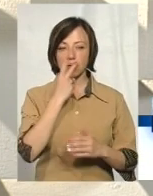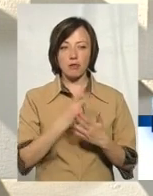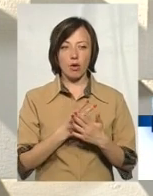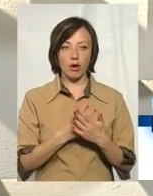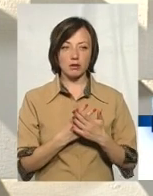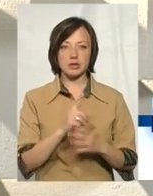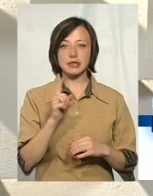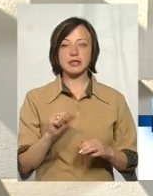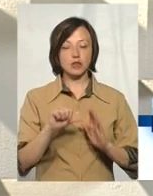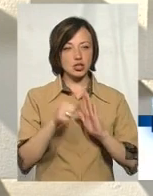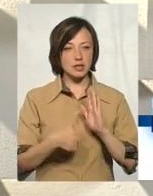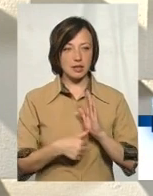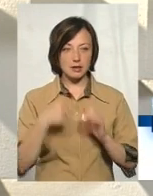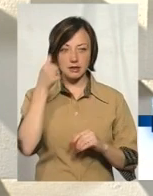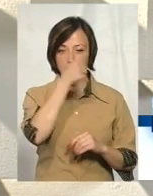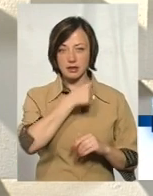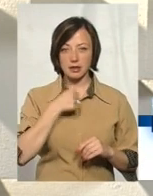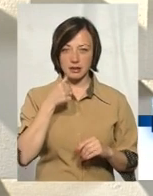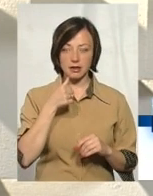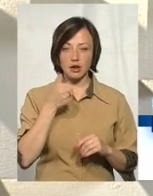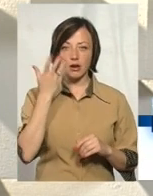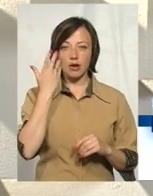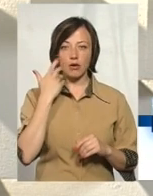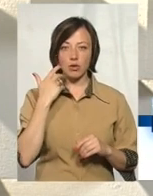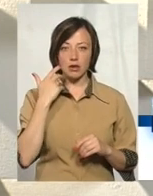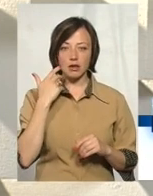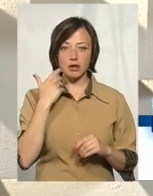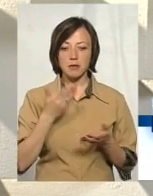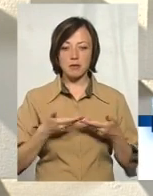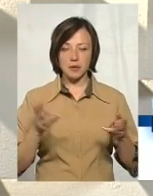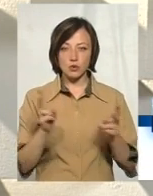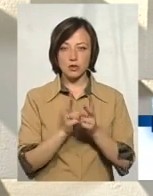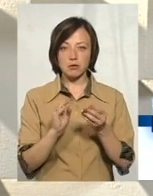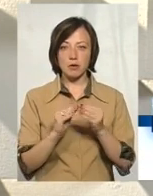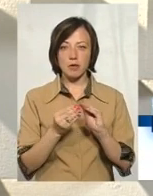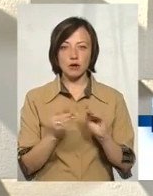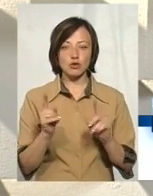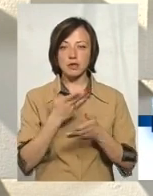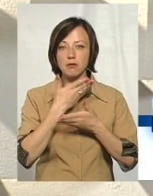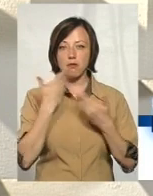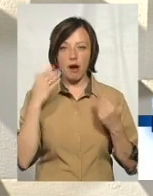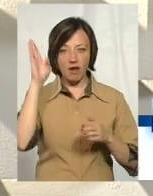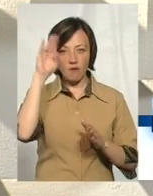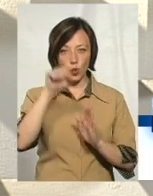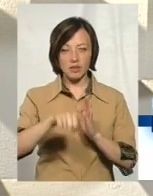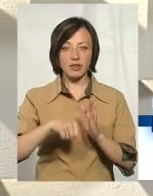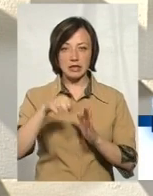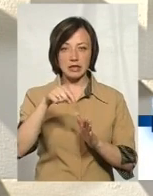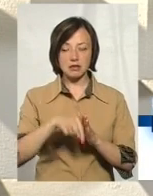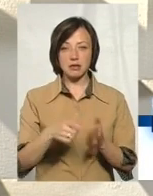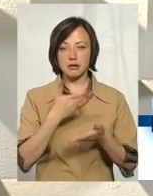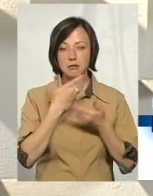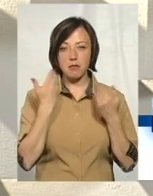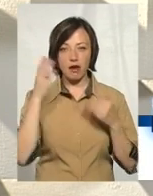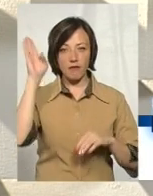2016-2015 рік, коли ми стикнулися з тим, що немає в сверловинах води, в краницях немає